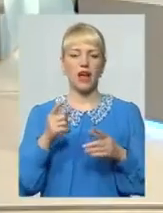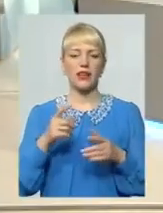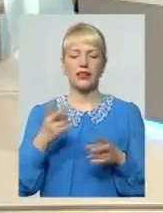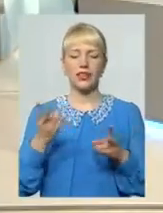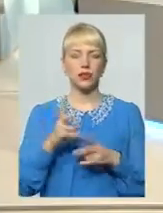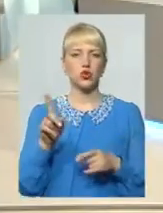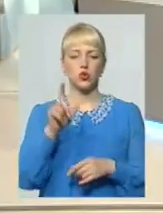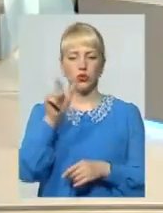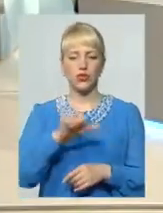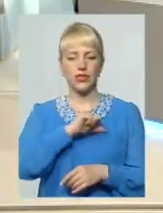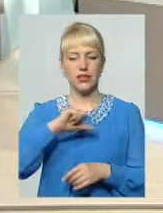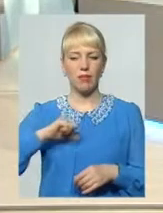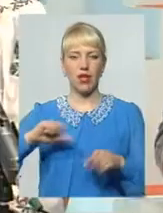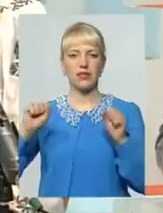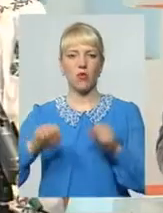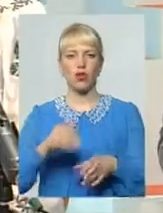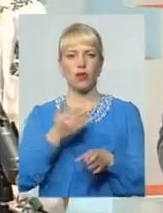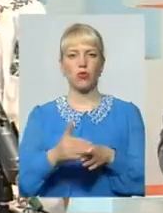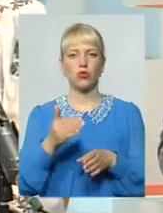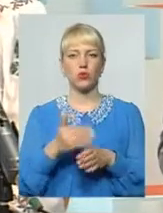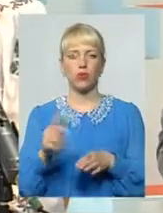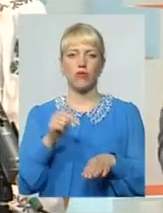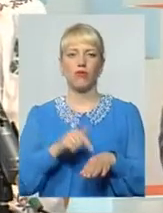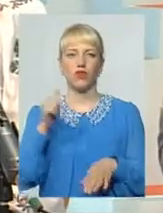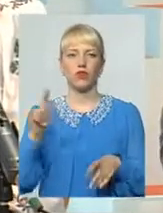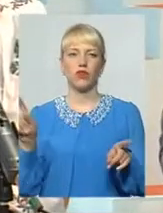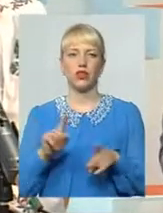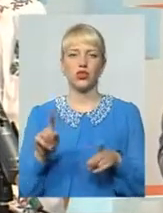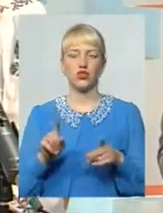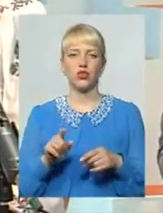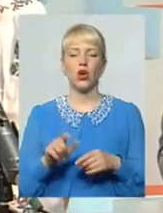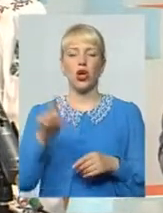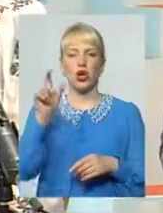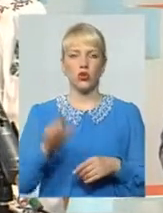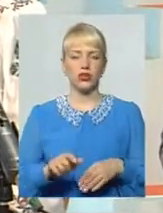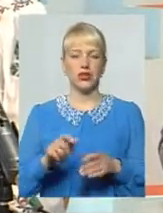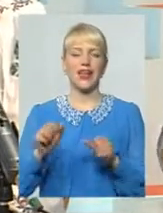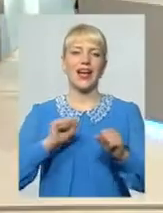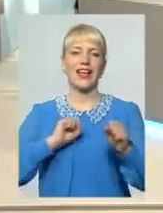змогла поступово відчувати, що вона керує своїм життям